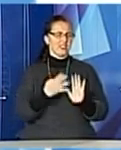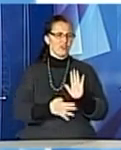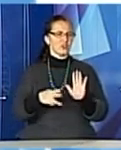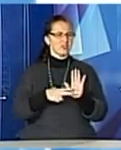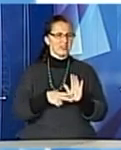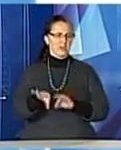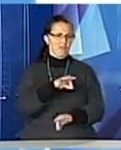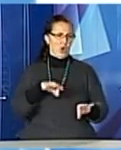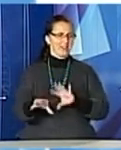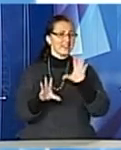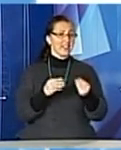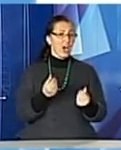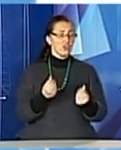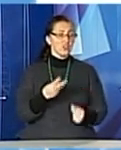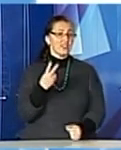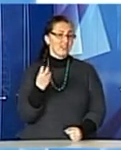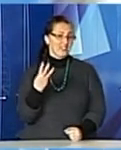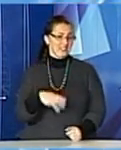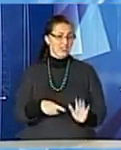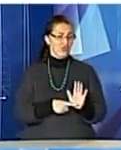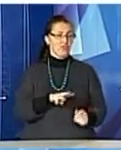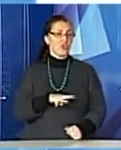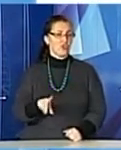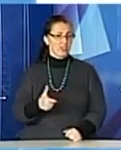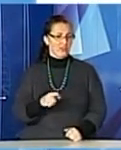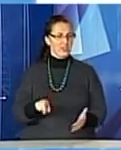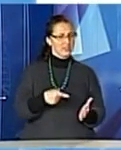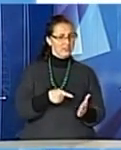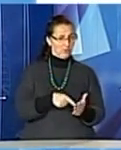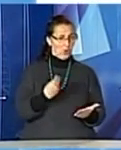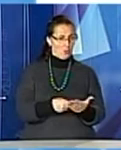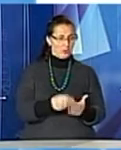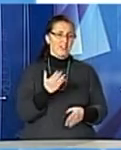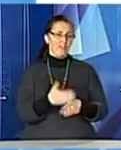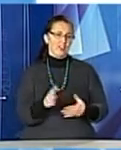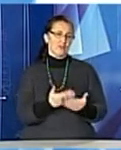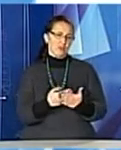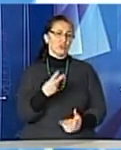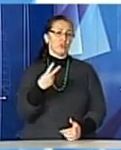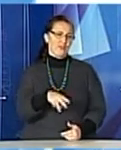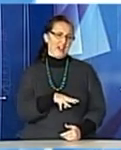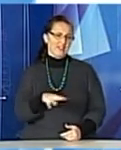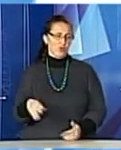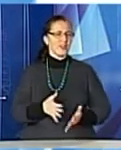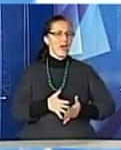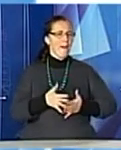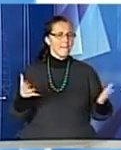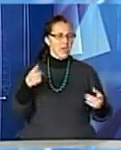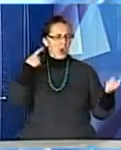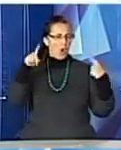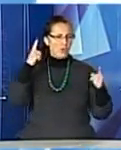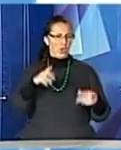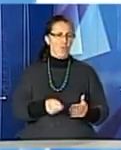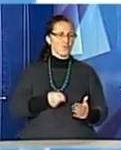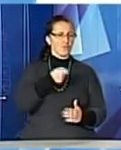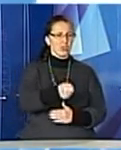загальну суму 236 мільйонів гривень. Однак з міської казни виділять близько 20 мільйонів. Найбільше ідей подали жителі